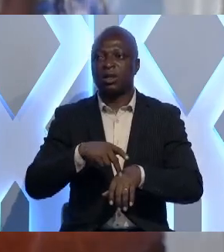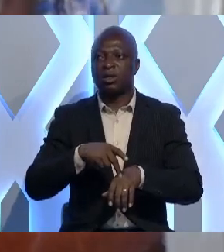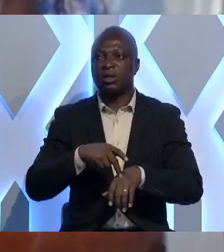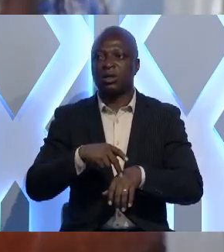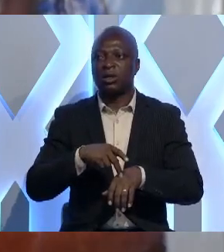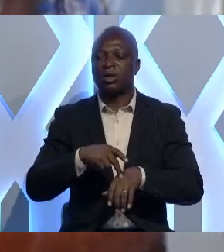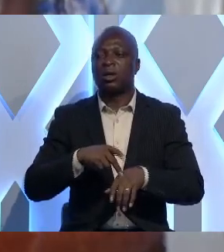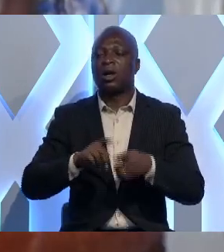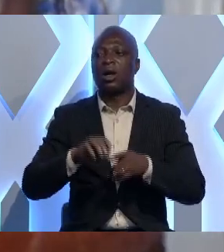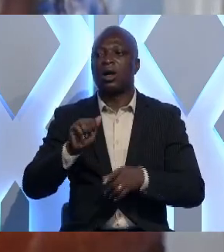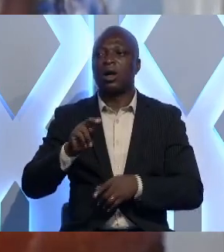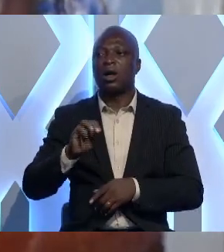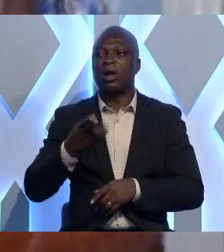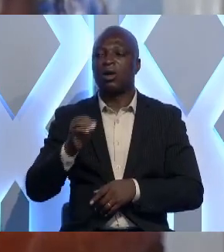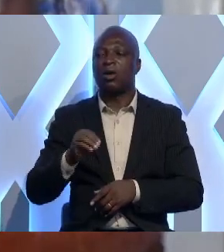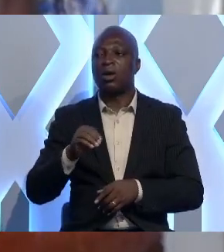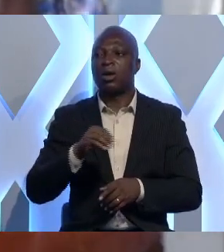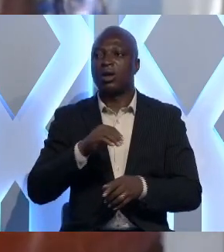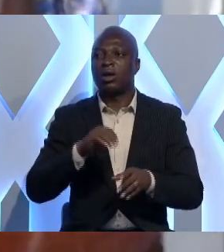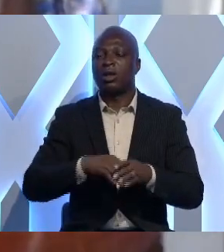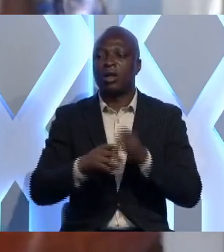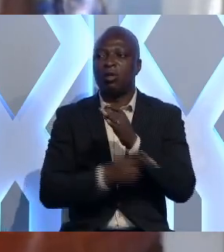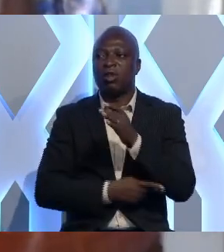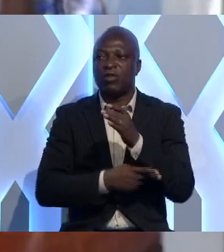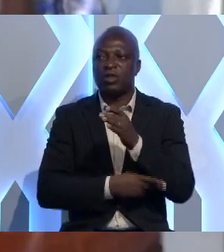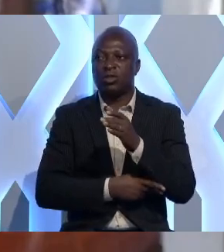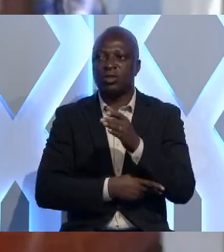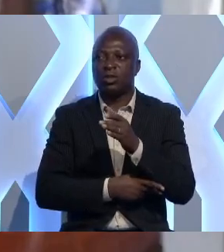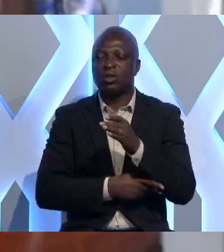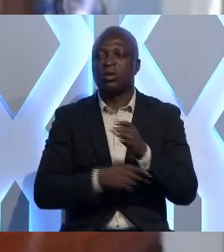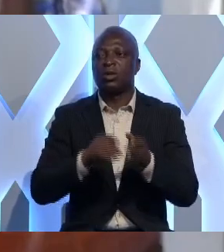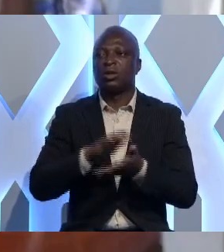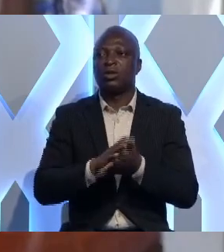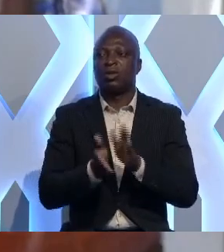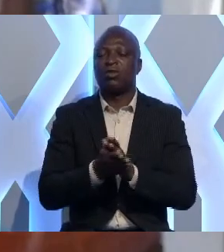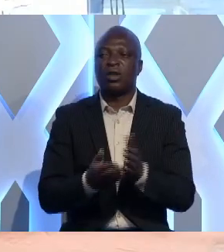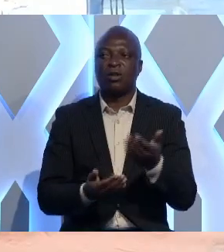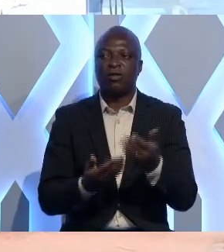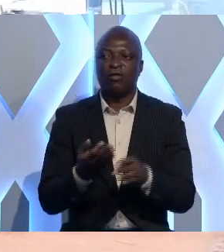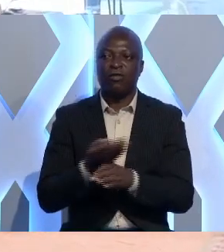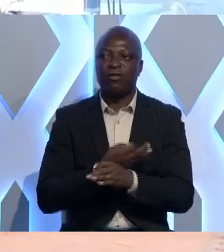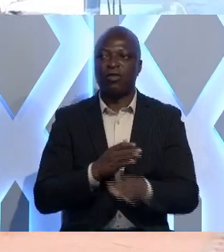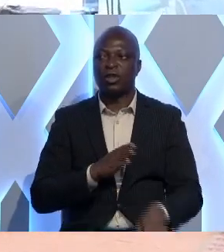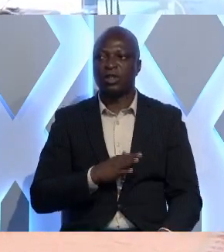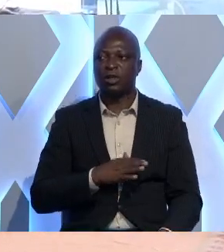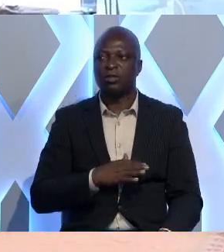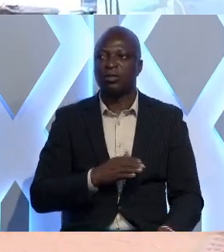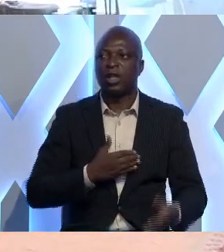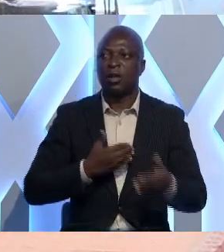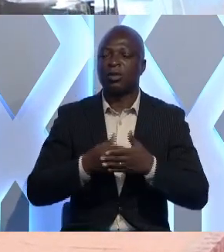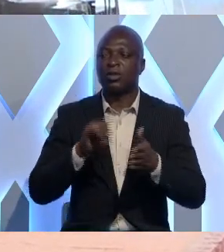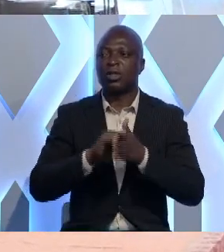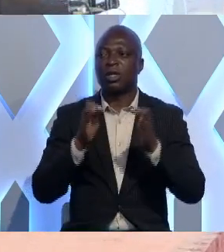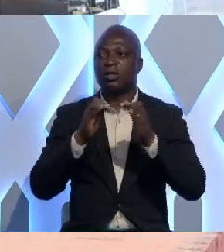en Eror et dans la préfecture de Lac devienne florissante. A l'approche de cette